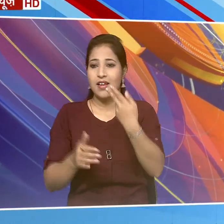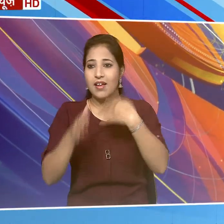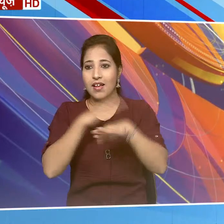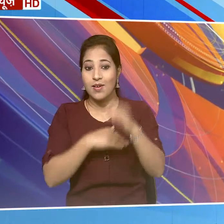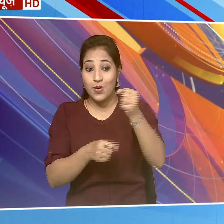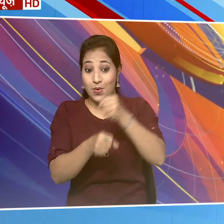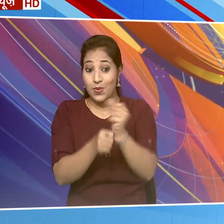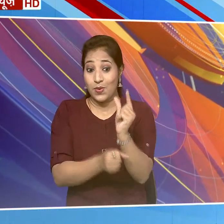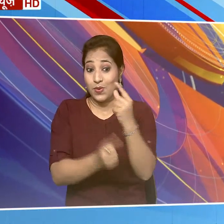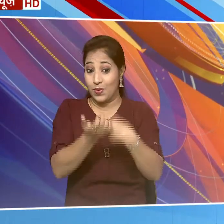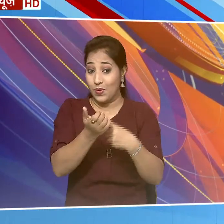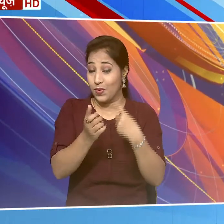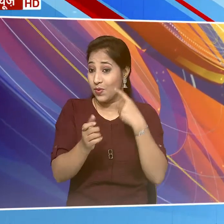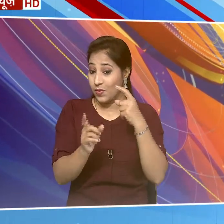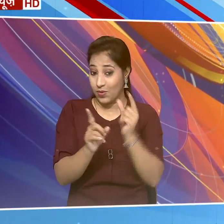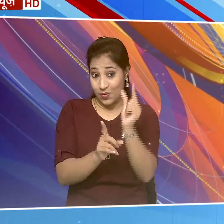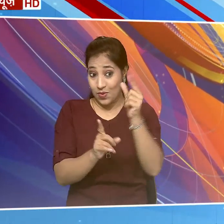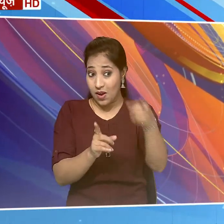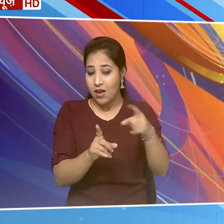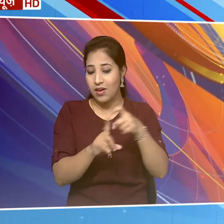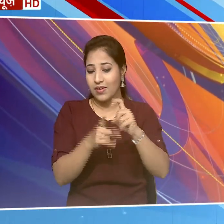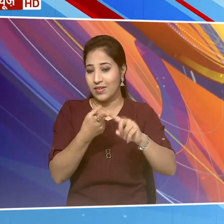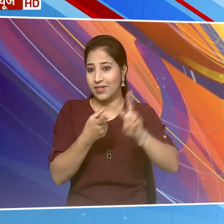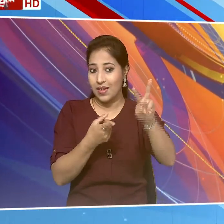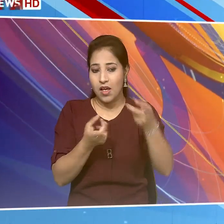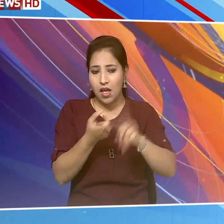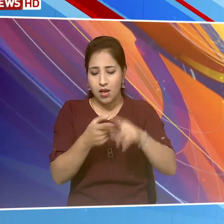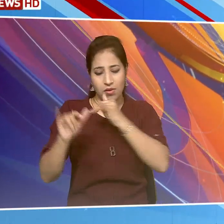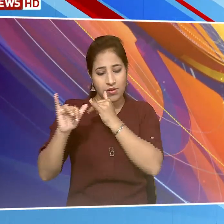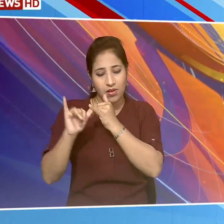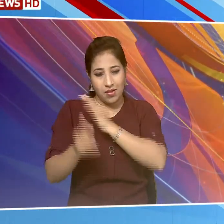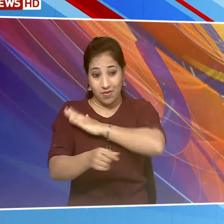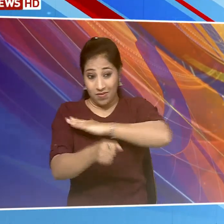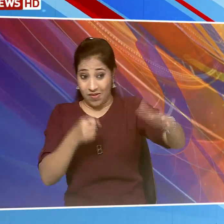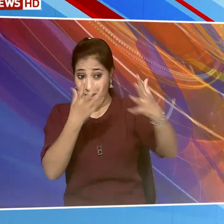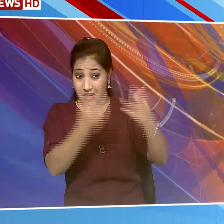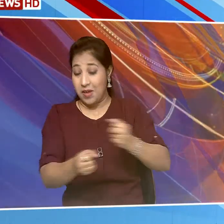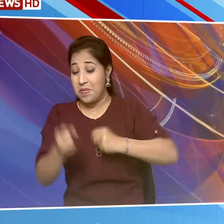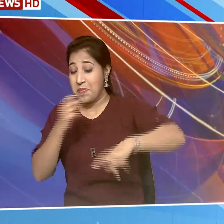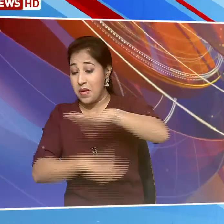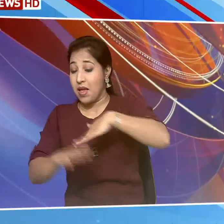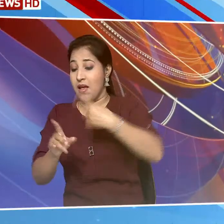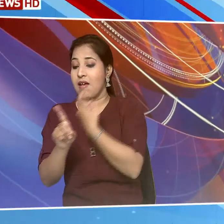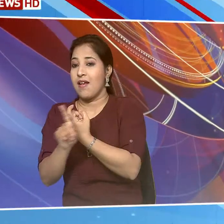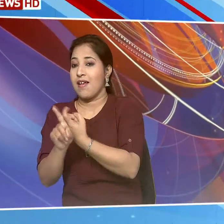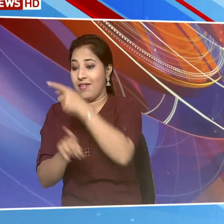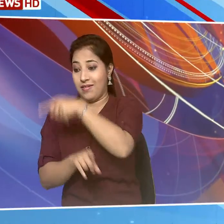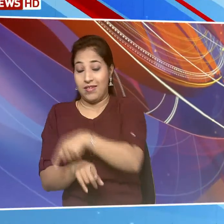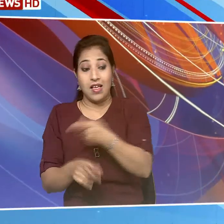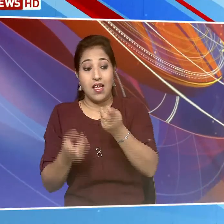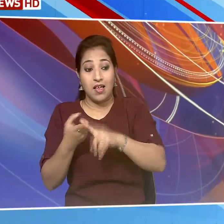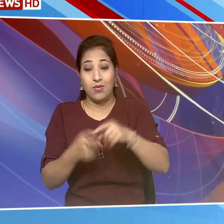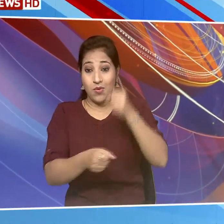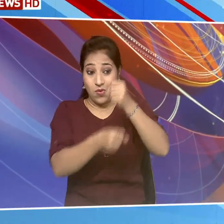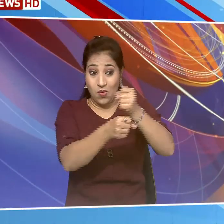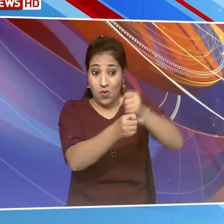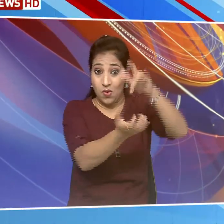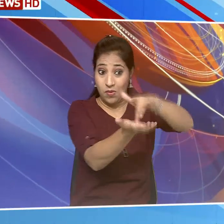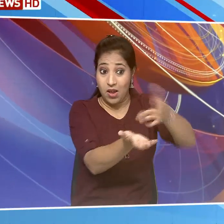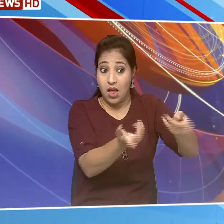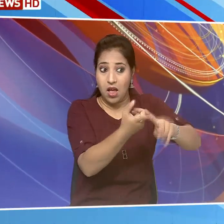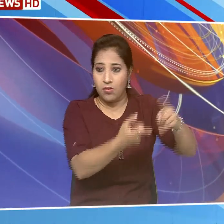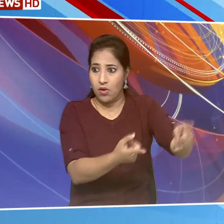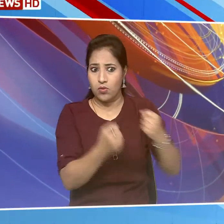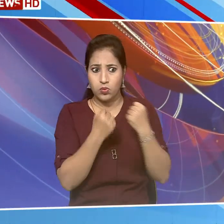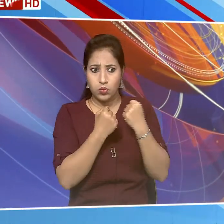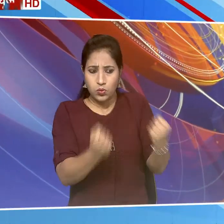अपने गुरुदेव के साथ मिलकर कृष्ण को मारने की एक नई योजना बना रहा है कंस उधर गोकुल में धनुपती को अपनी शक्तियों